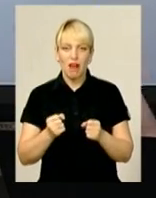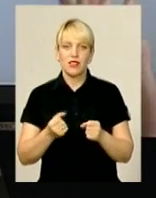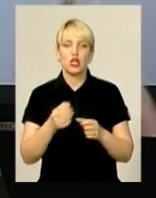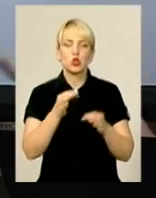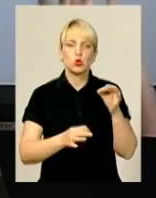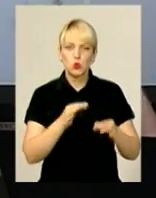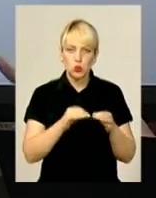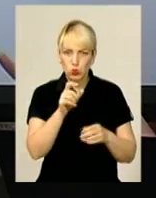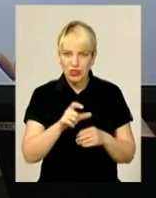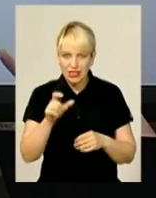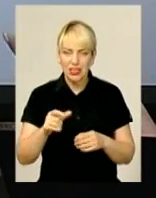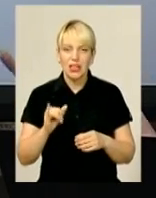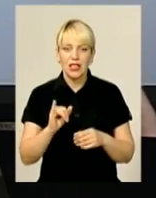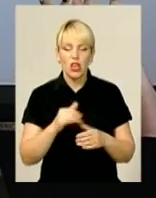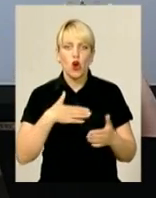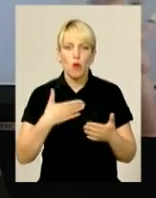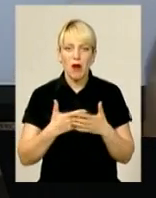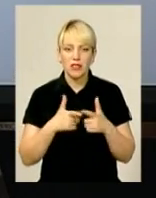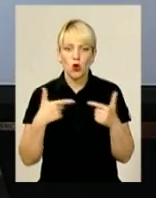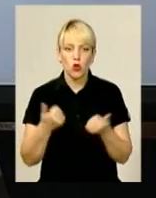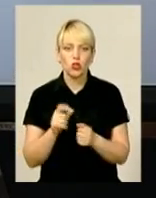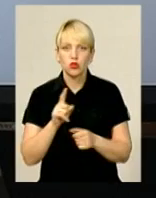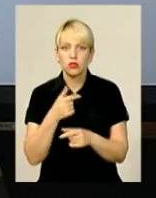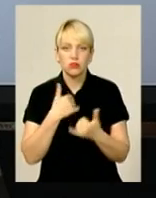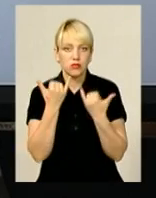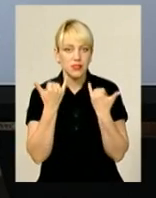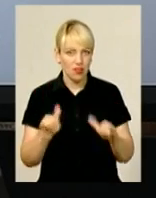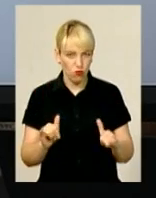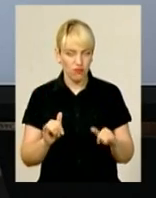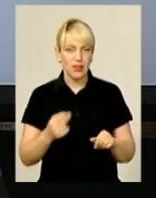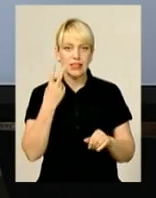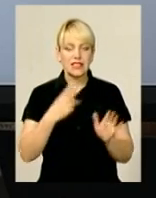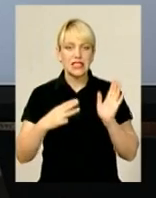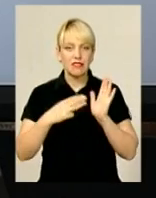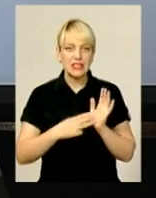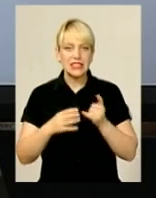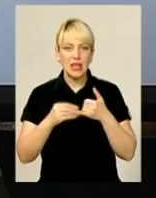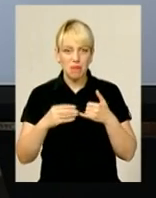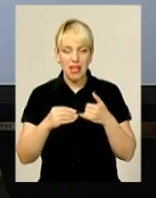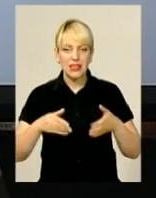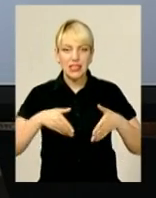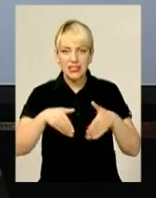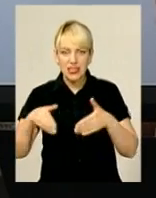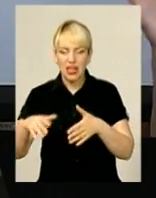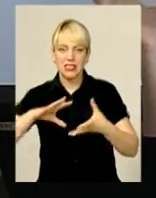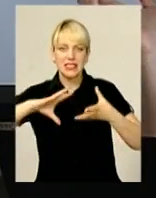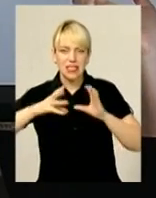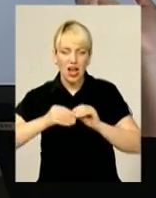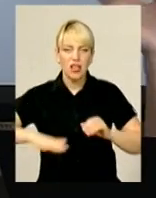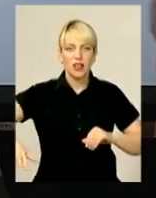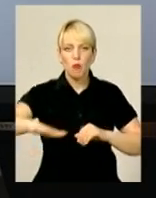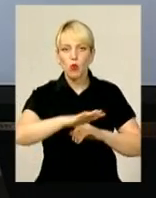і навіть громадські організації, що надзвичайно здивувало. 28 земельних ділянок, загальна площа